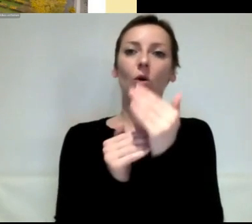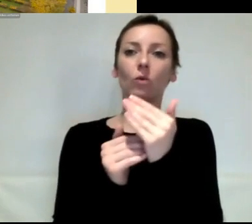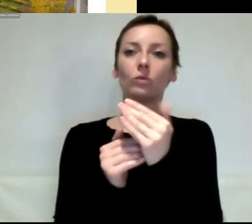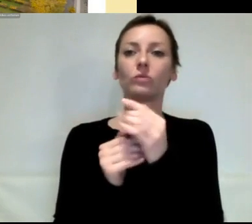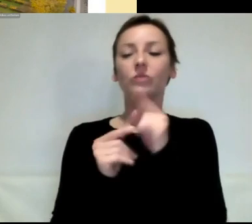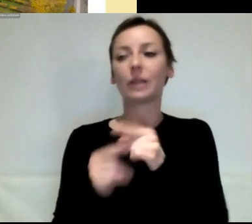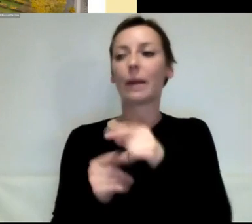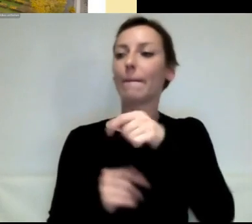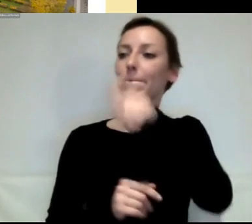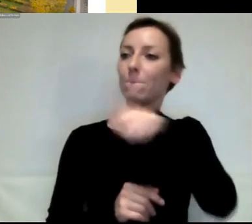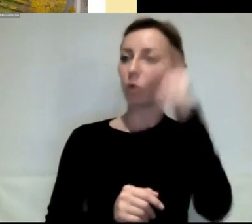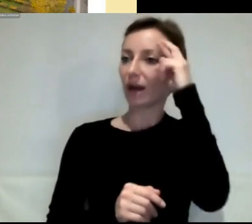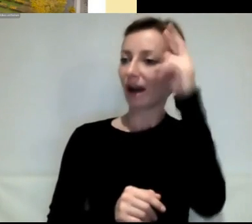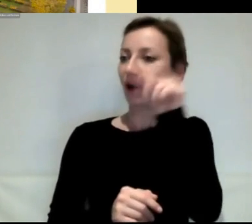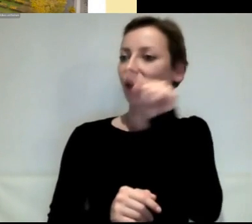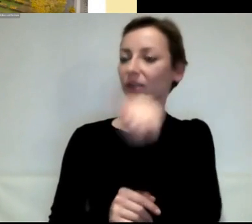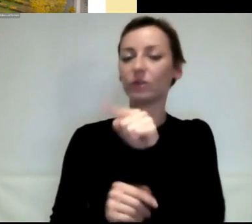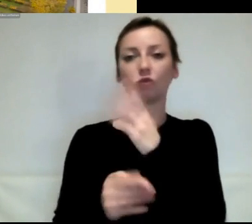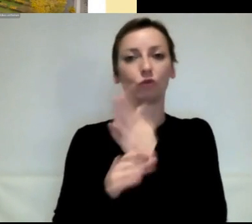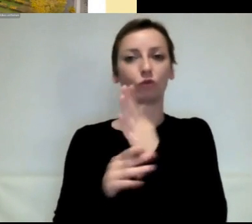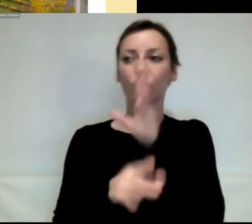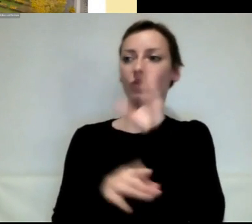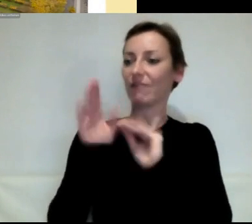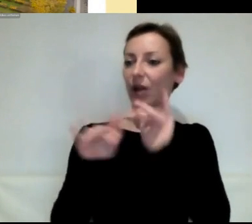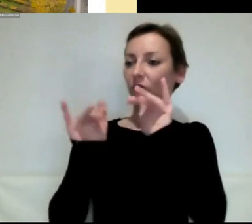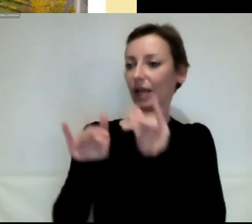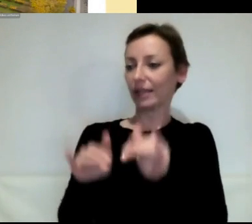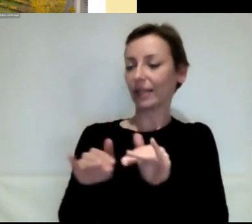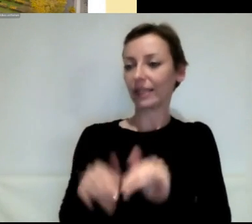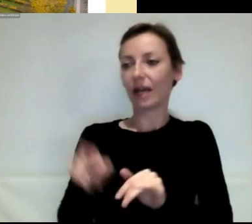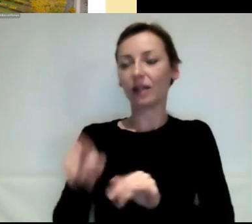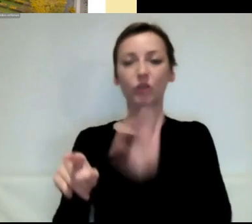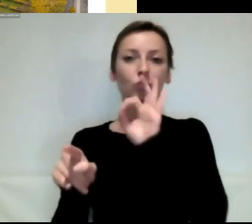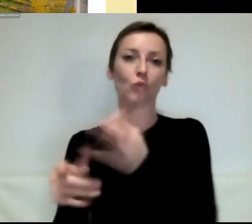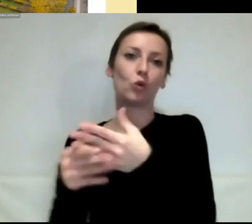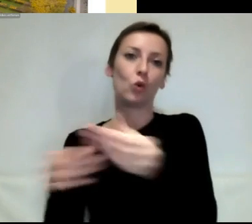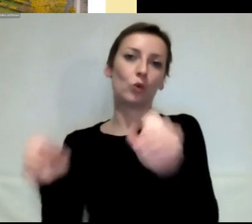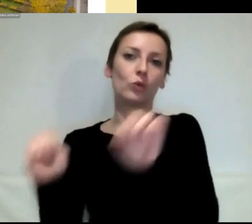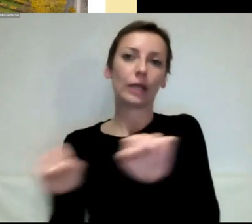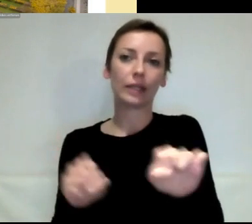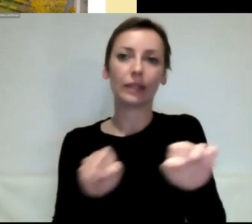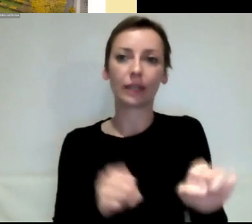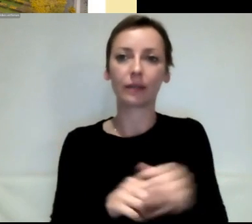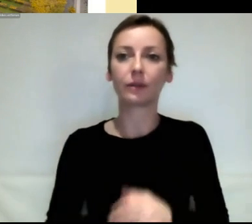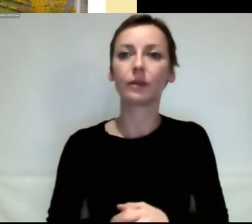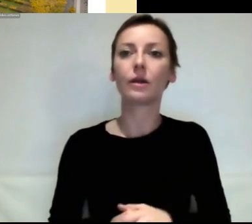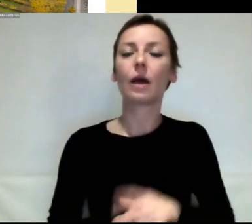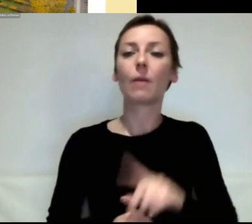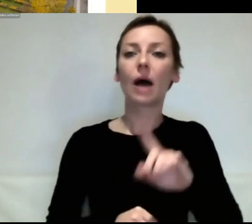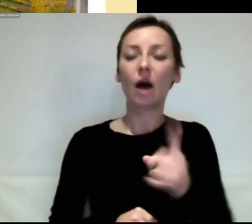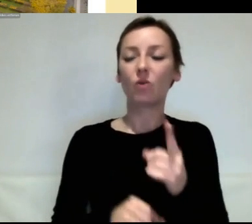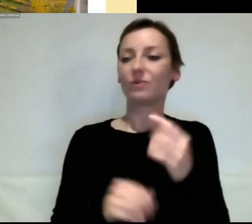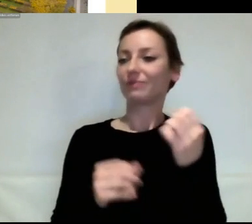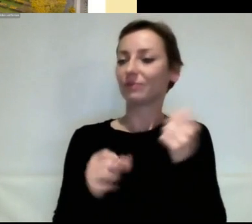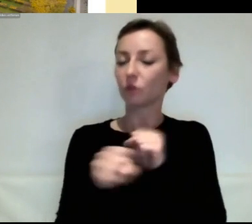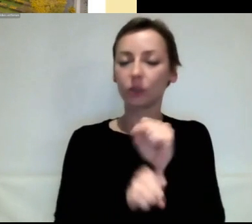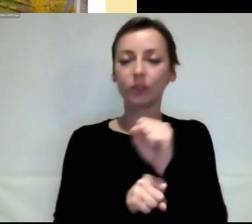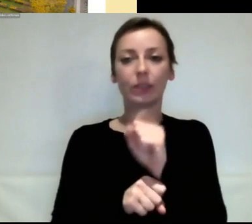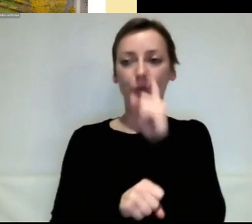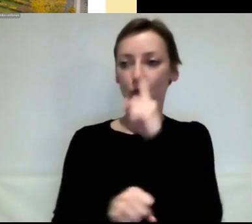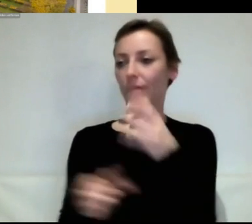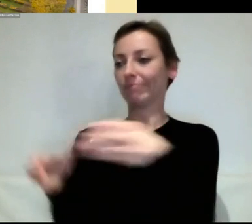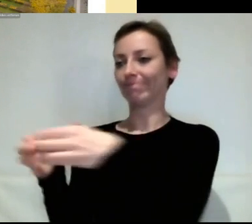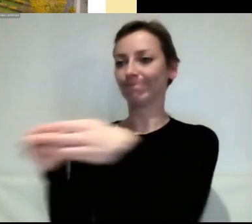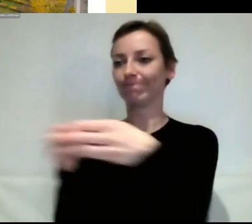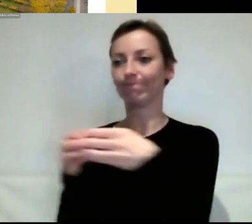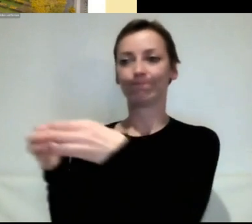Lösungen bringen können. Genau. Und jetzt nochmal zurück, wir brauchen aber politische Einbettung, wir brauchen öffentlichen Druck. Und